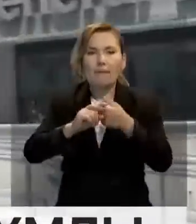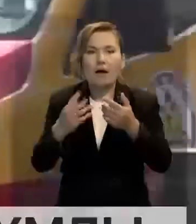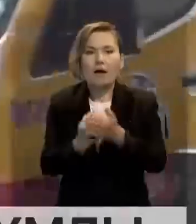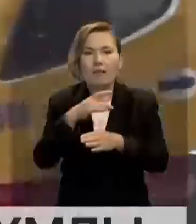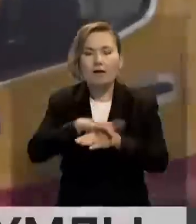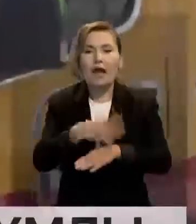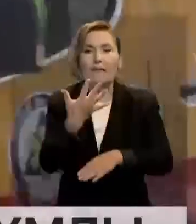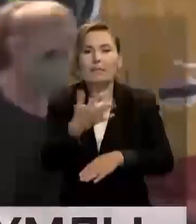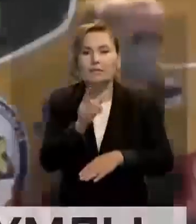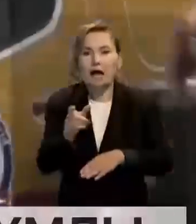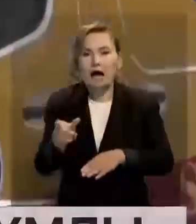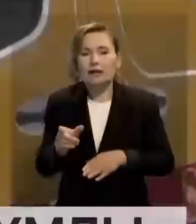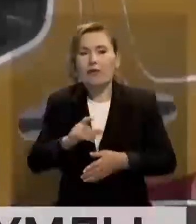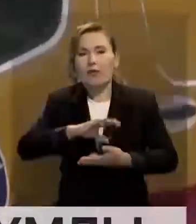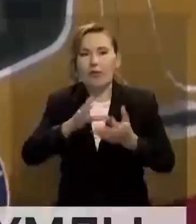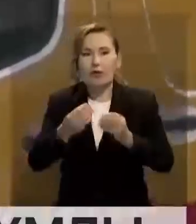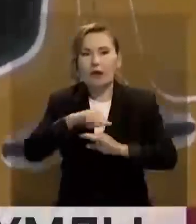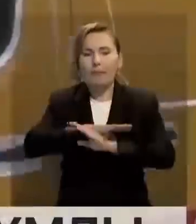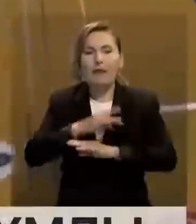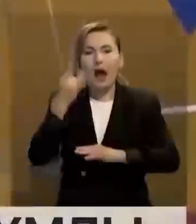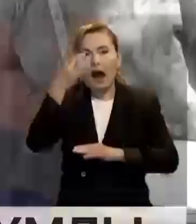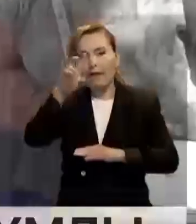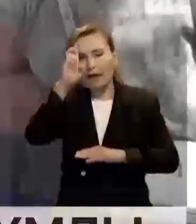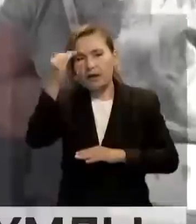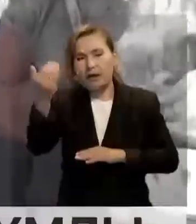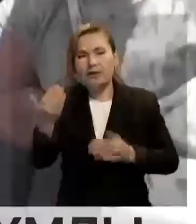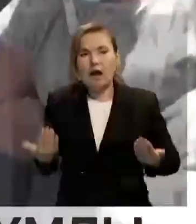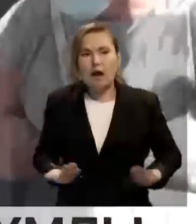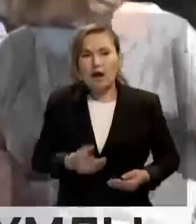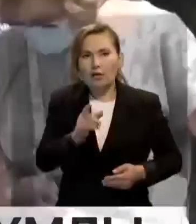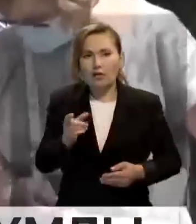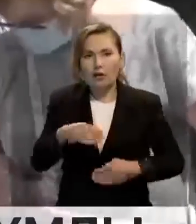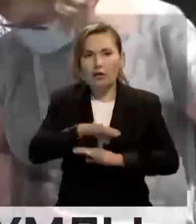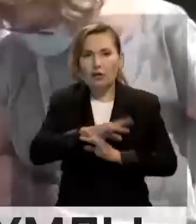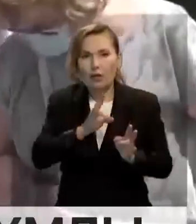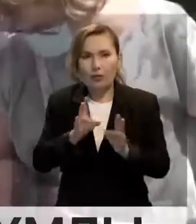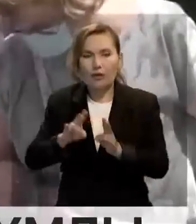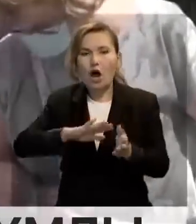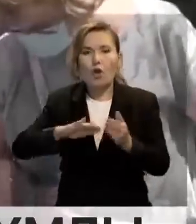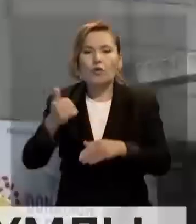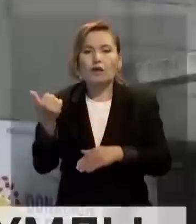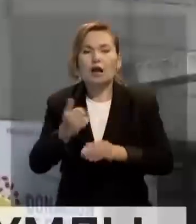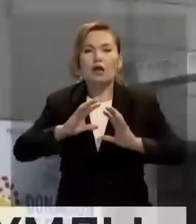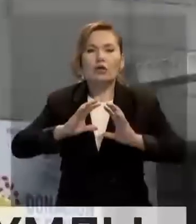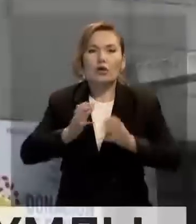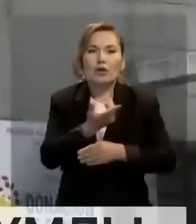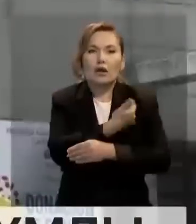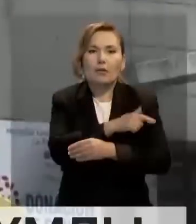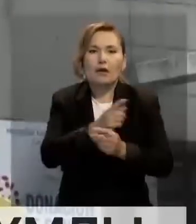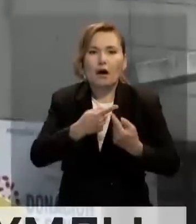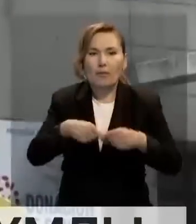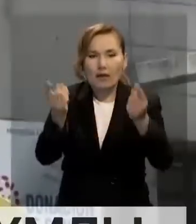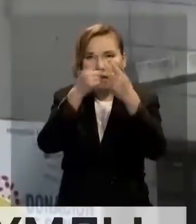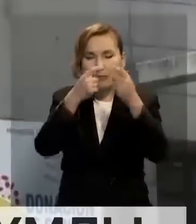адам көр жұмған. Олардың барлығы Африка елдерінің тұрғындары. Естеріңізге сала кетейік, өткен аптада дүниежіліп ден салықсақтау